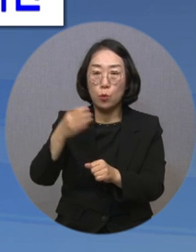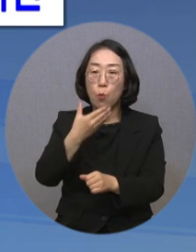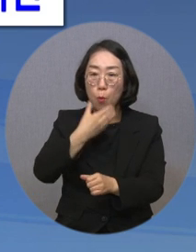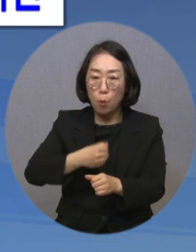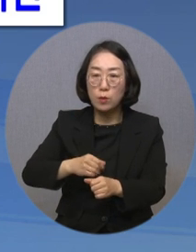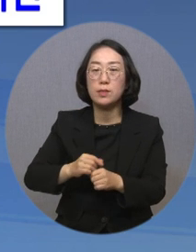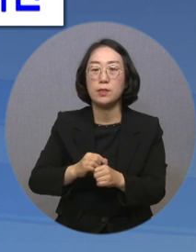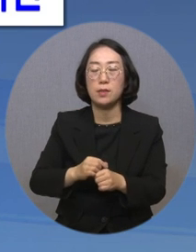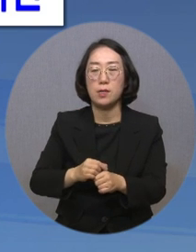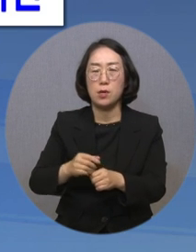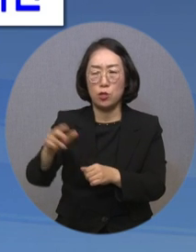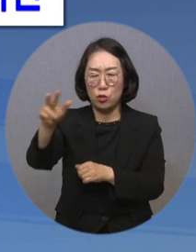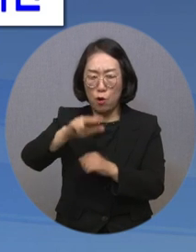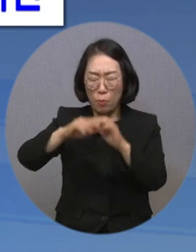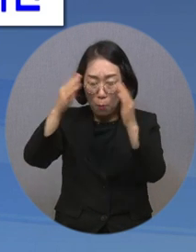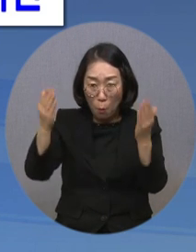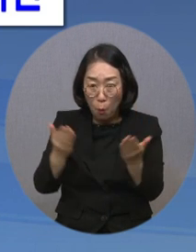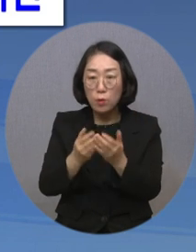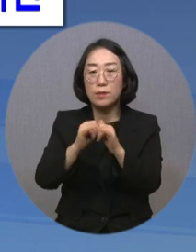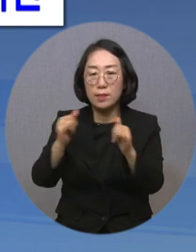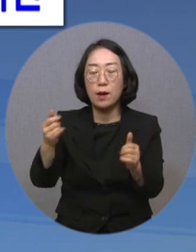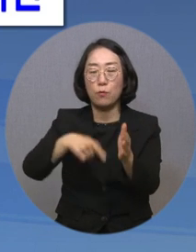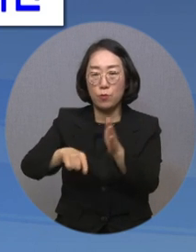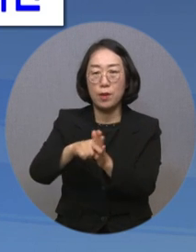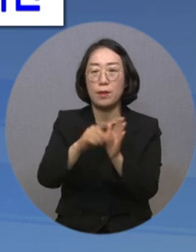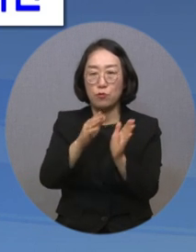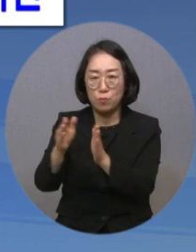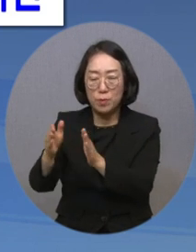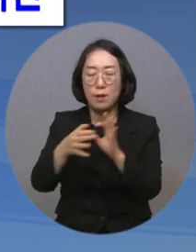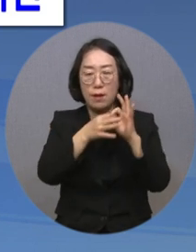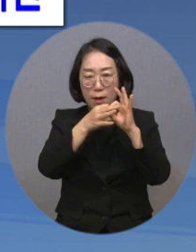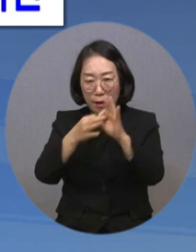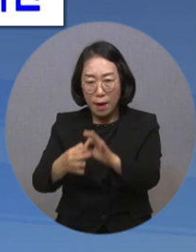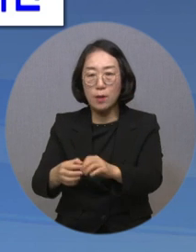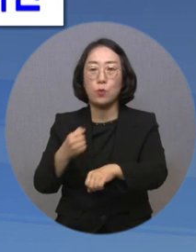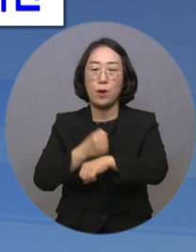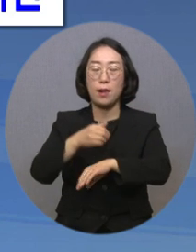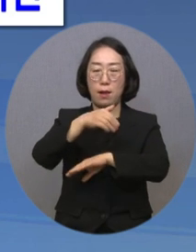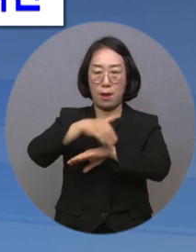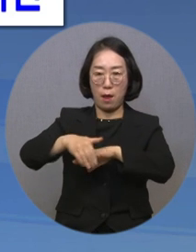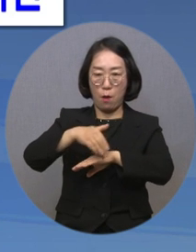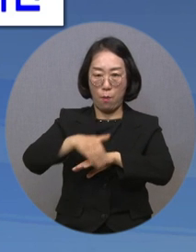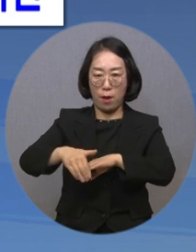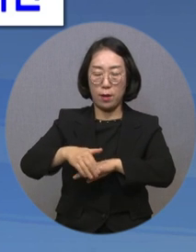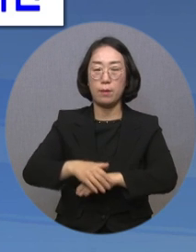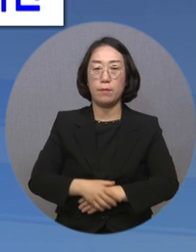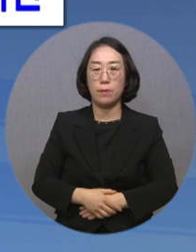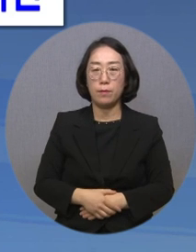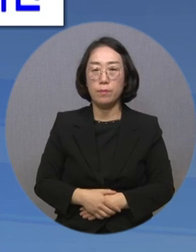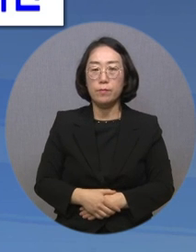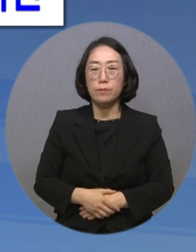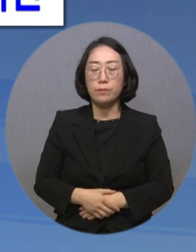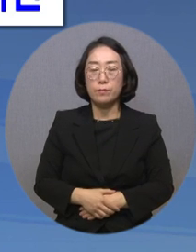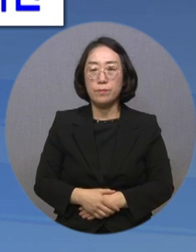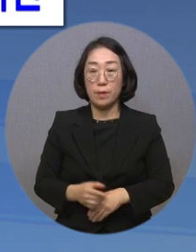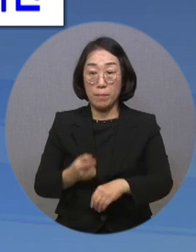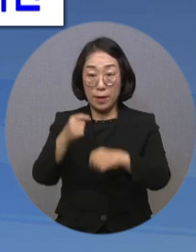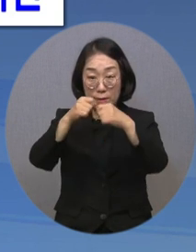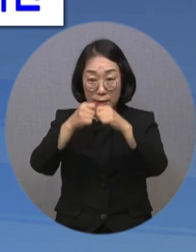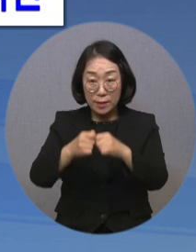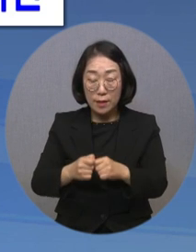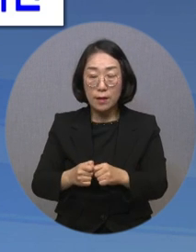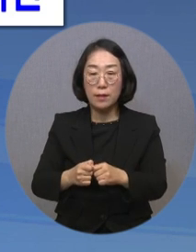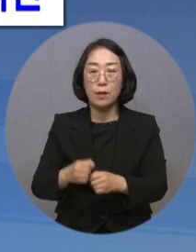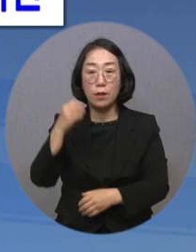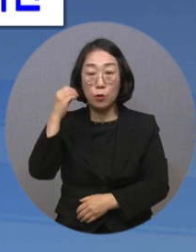멤버십 전국민 확대 시행을 위한 준비도 차질 없이 준비할 계획이라고 밝혔습니다. 이 밖의 자세한 사항은